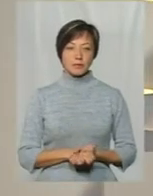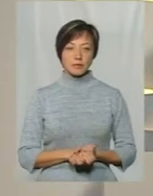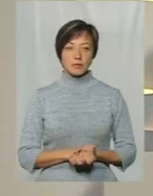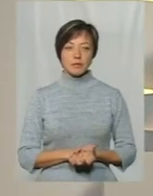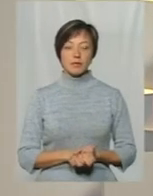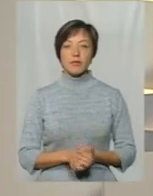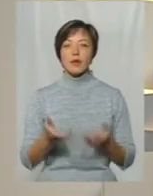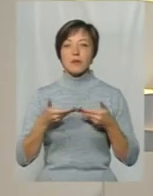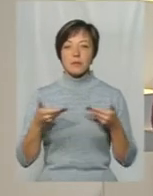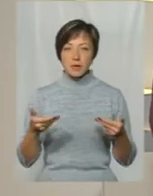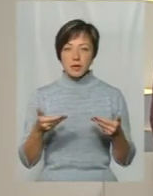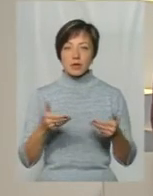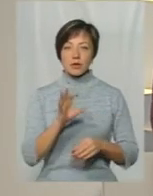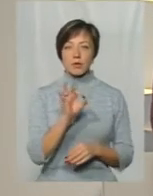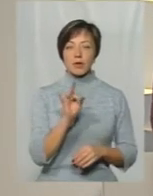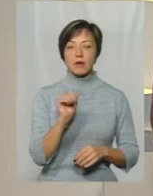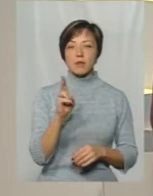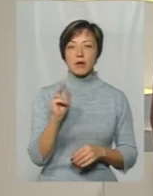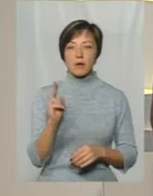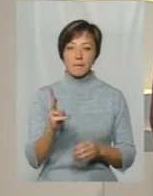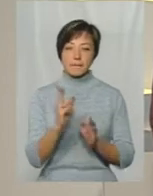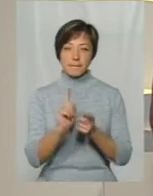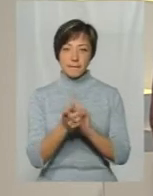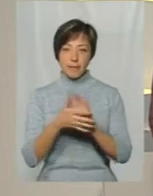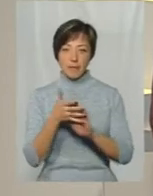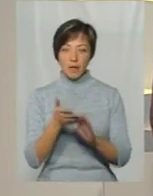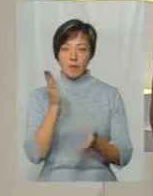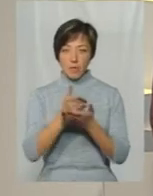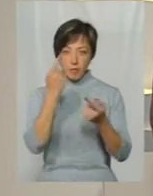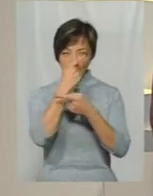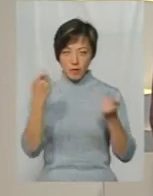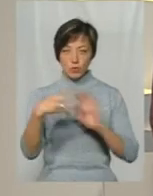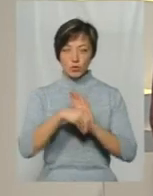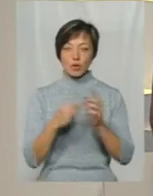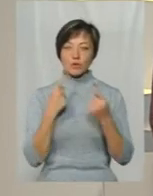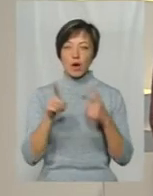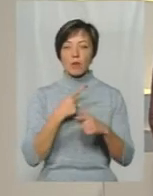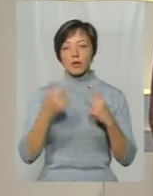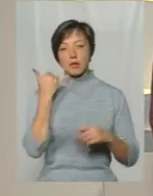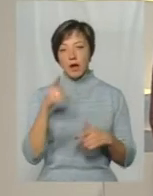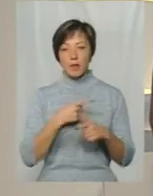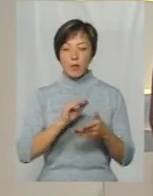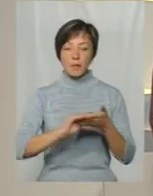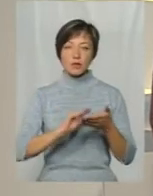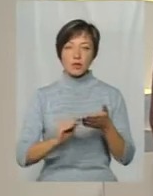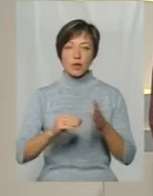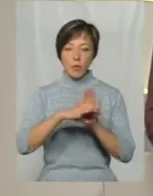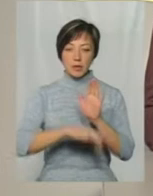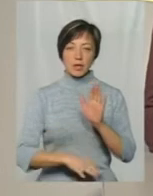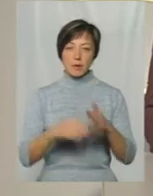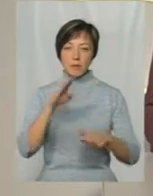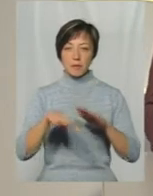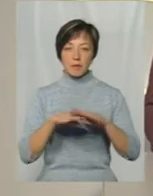Ми із Ольгою Рибак працюємо для вас наживо Долучайтеся до розмови або телефоном, або пишіть коментарі під прямою